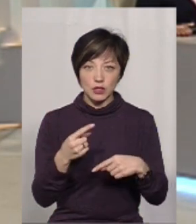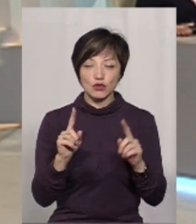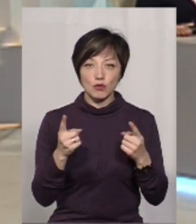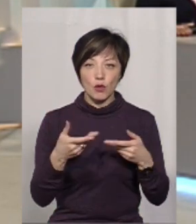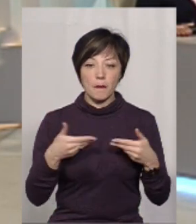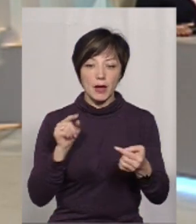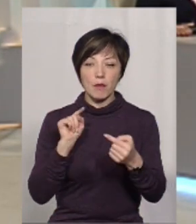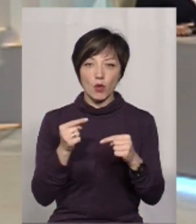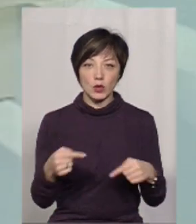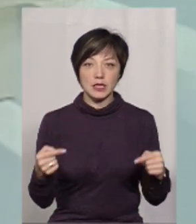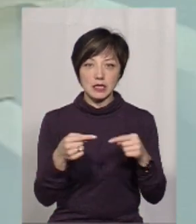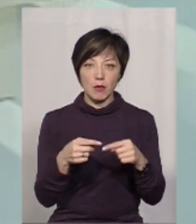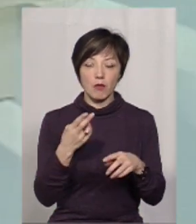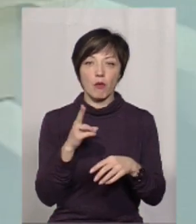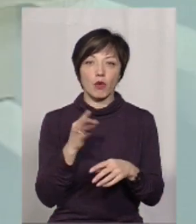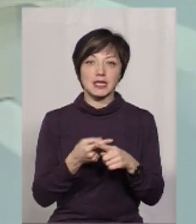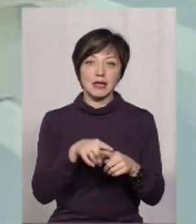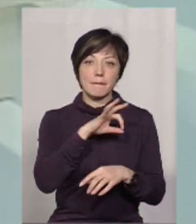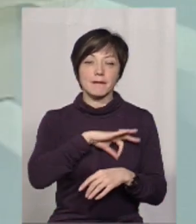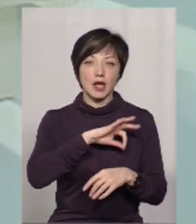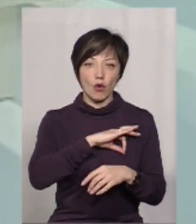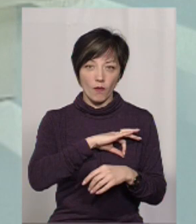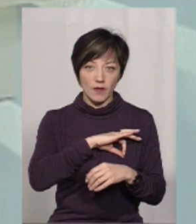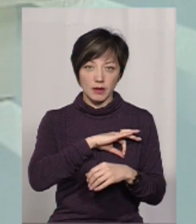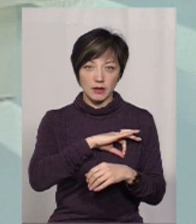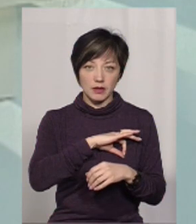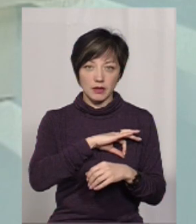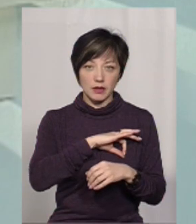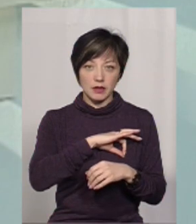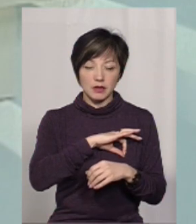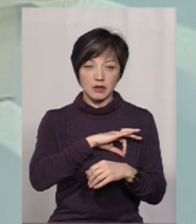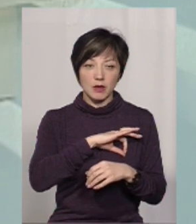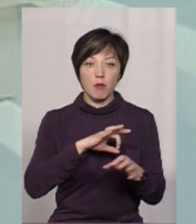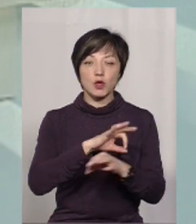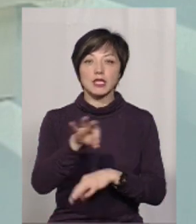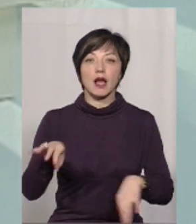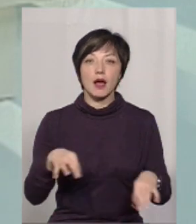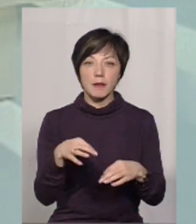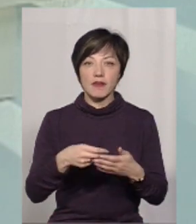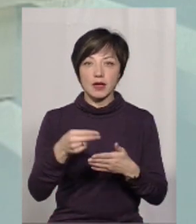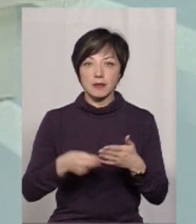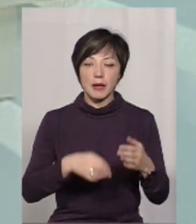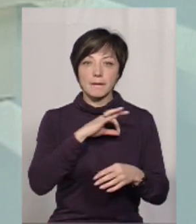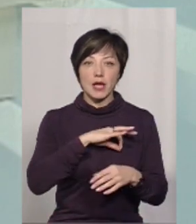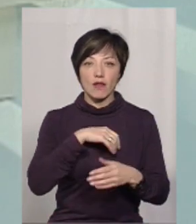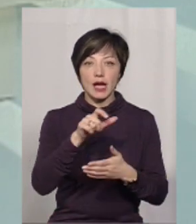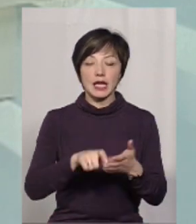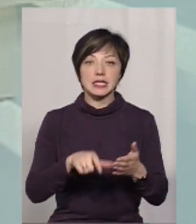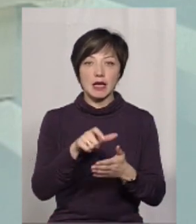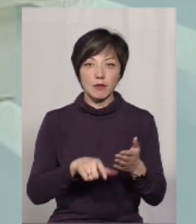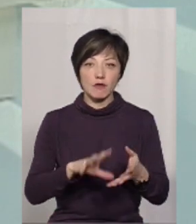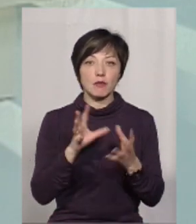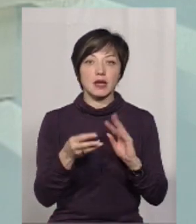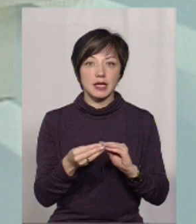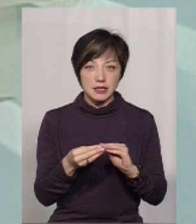чому ми проти саме по цій пільговій, по схемі виписки пільгових рецептів. Тому